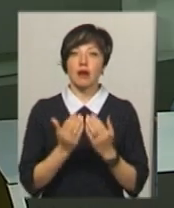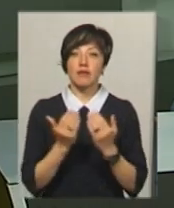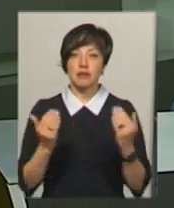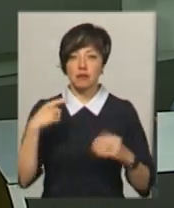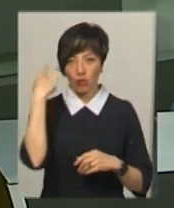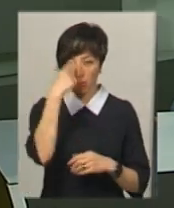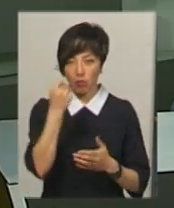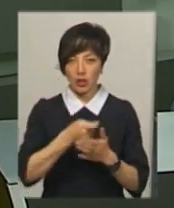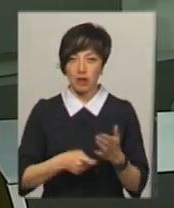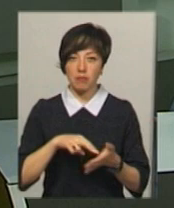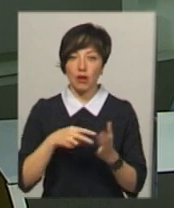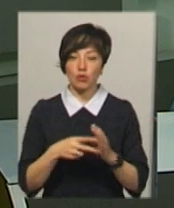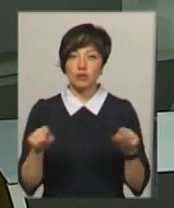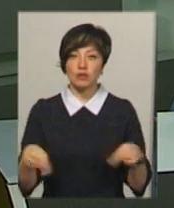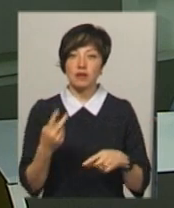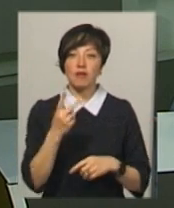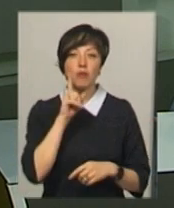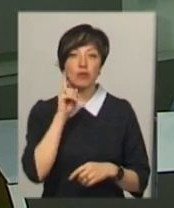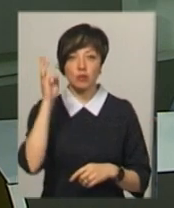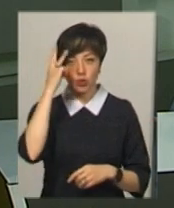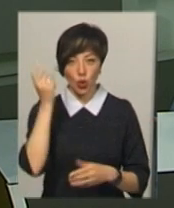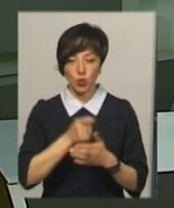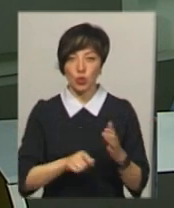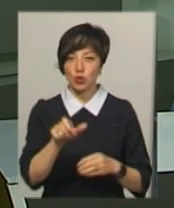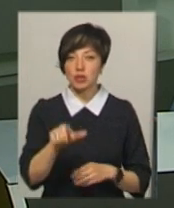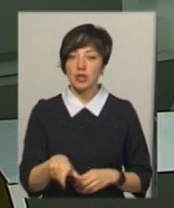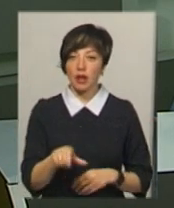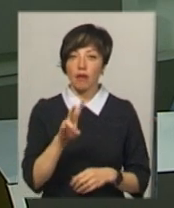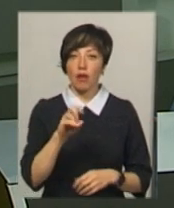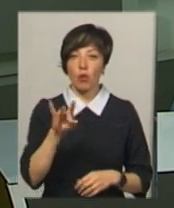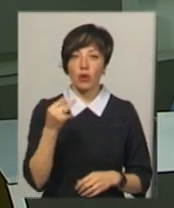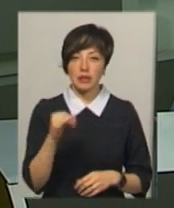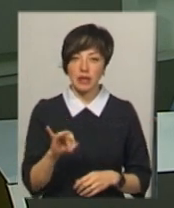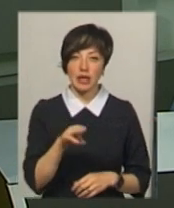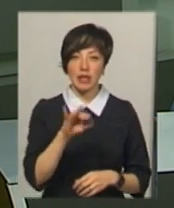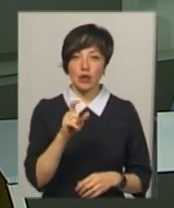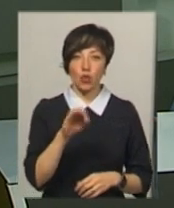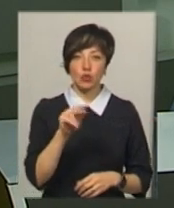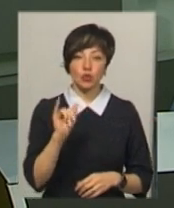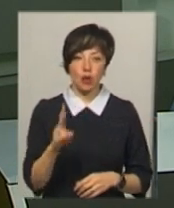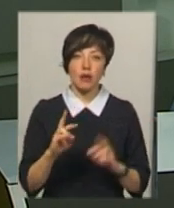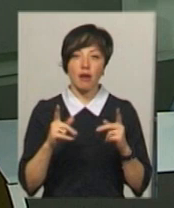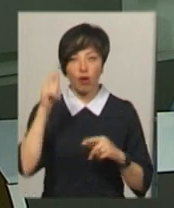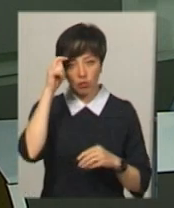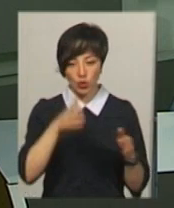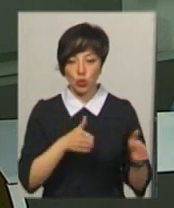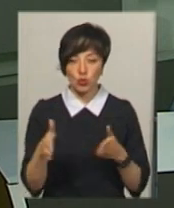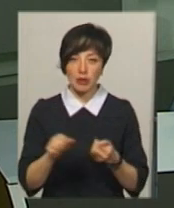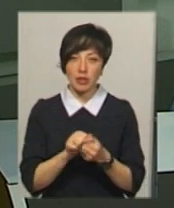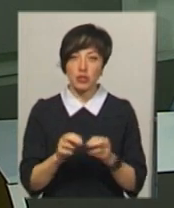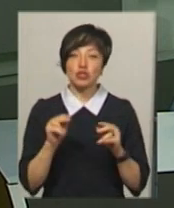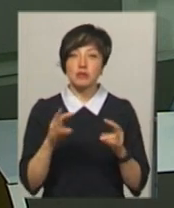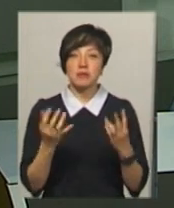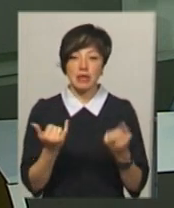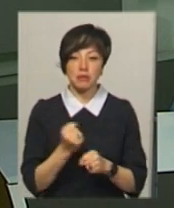портретів планують влаштувати два молодих подільських художники Олексій Нагорний та Олександр Тихончук. Як хлопці готують матеріали та над